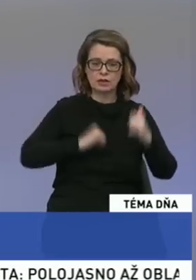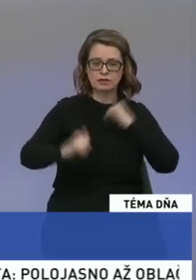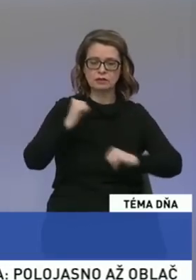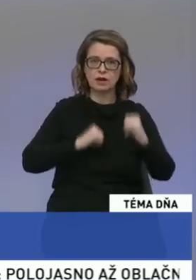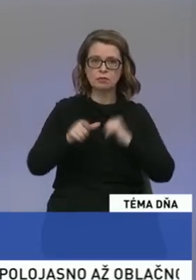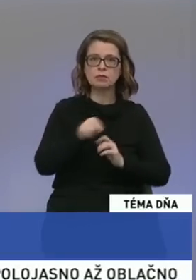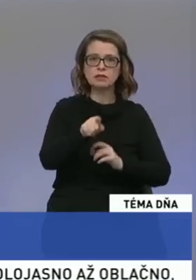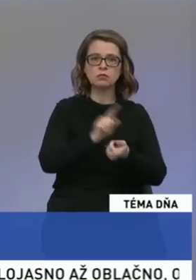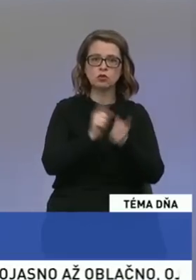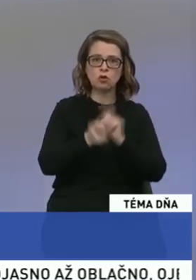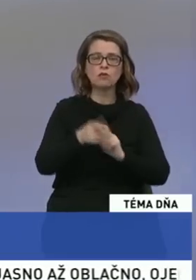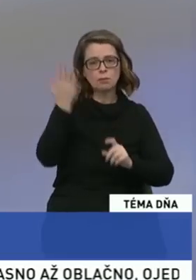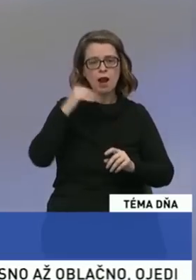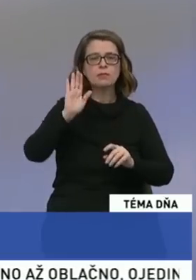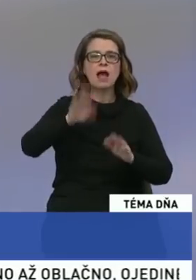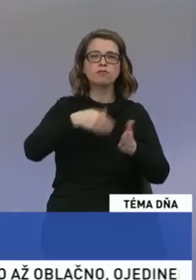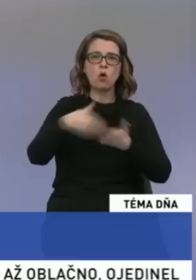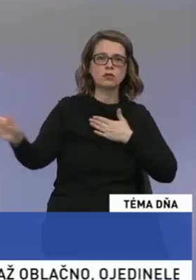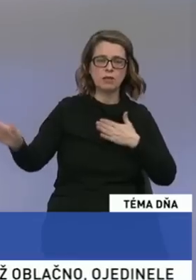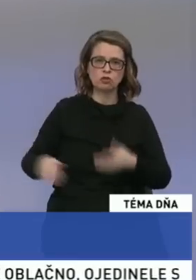dohovorom, ktorý už dávno mal byť odmietnutý.